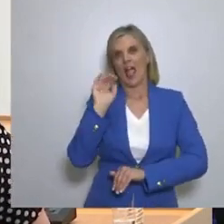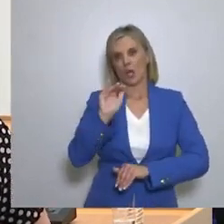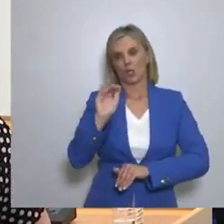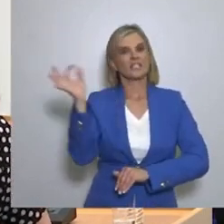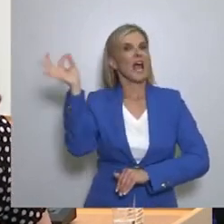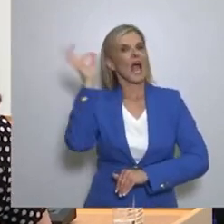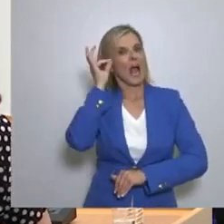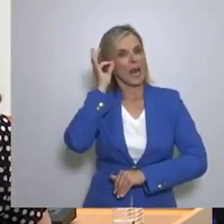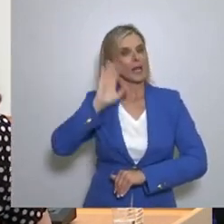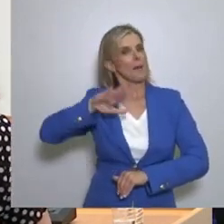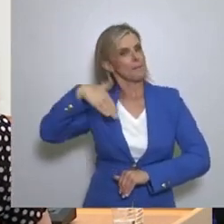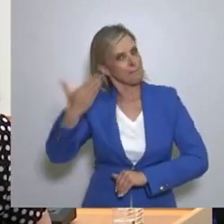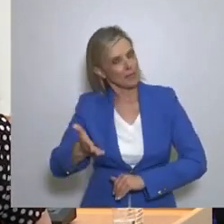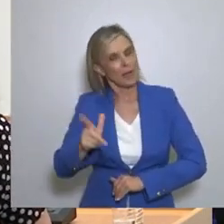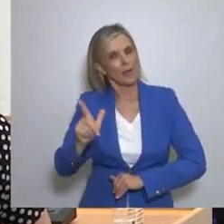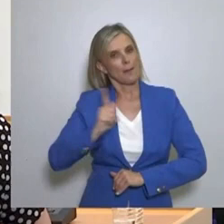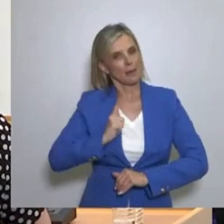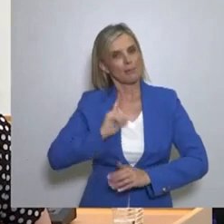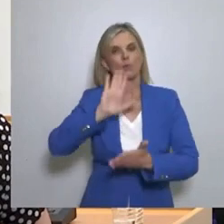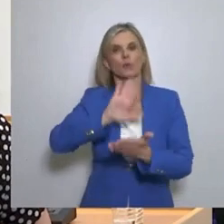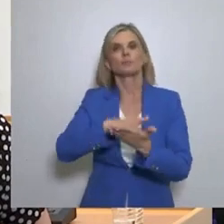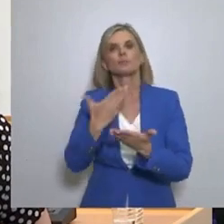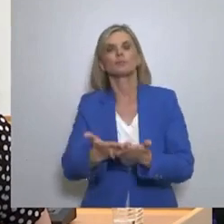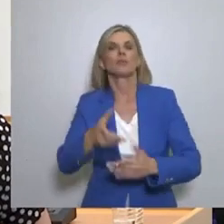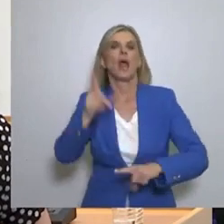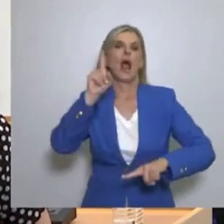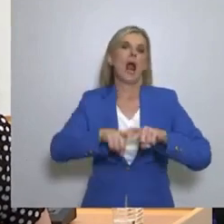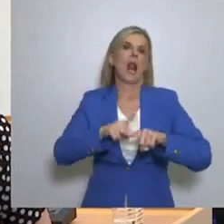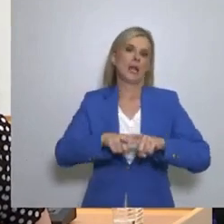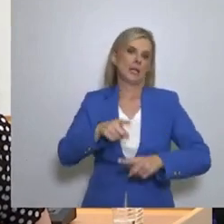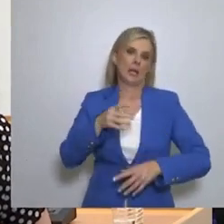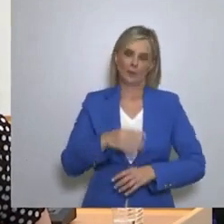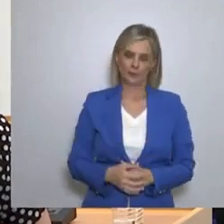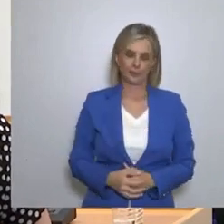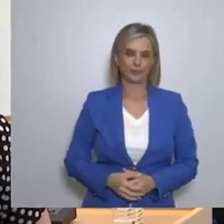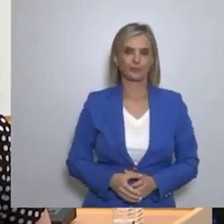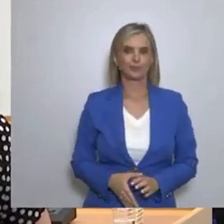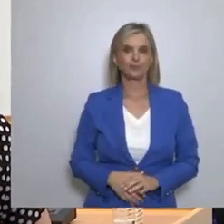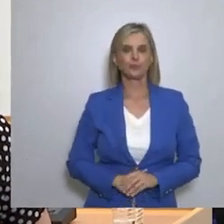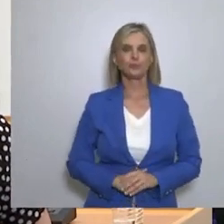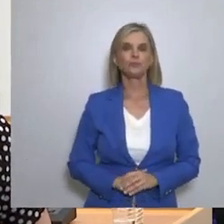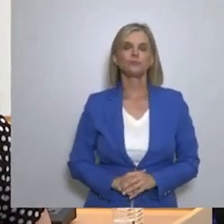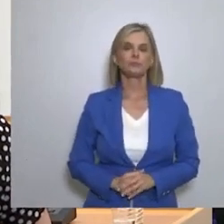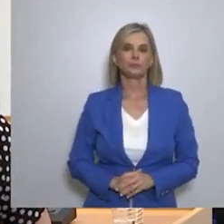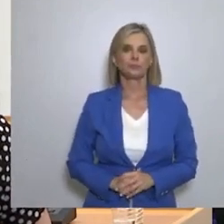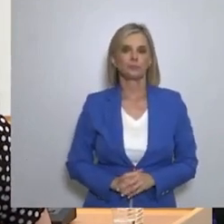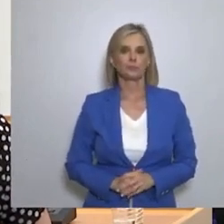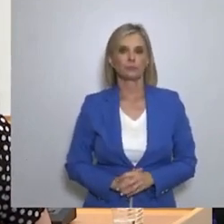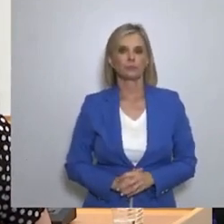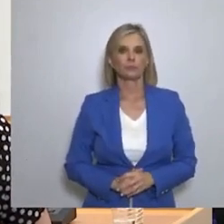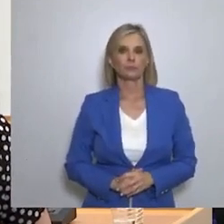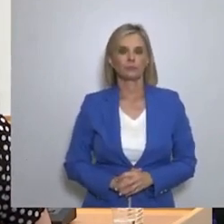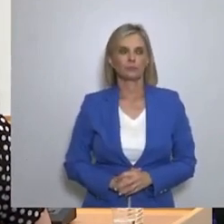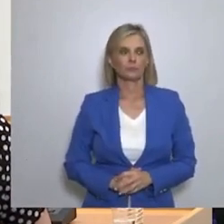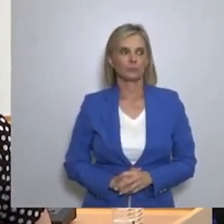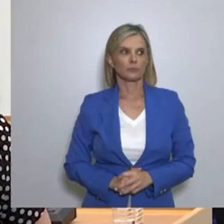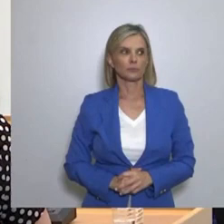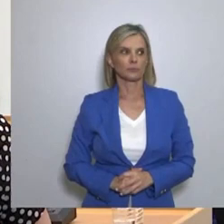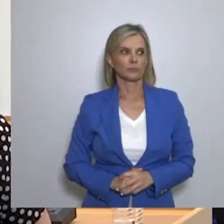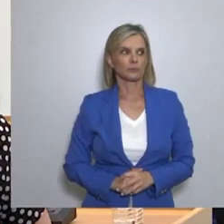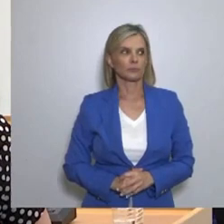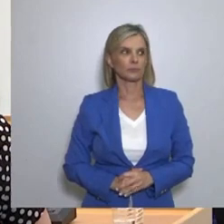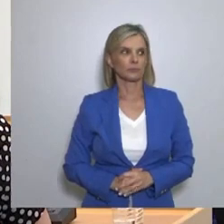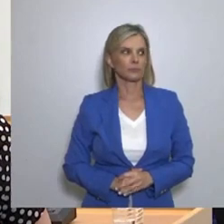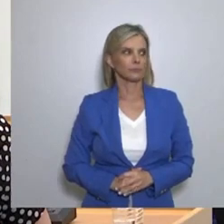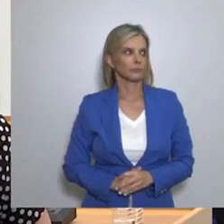Ατριβουέ εν γενεράλ, nous avons étudié votre culture particulière sur les sites d'écriture eteric et tous les textes que vous